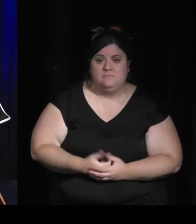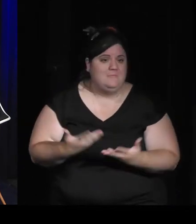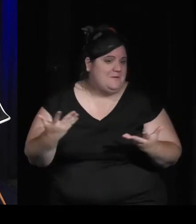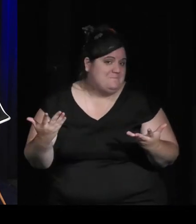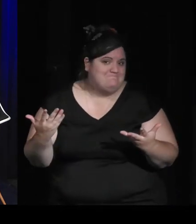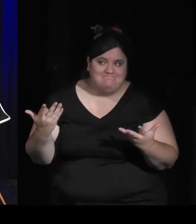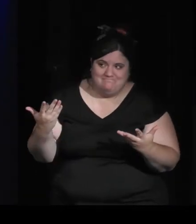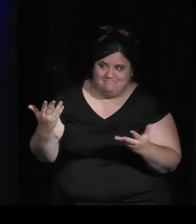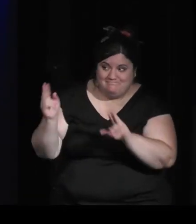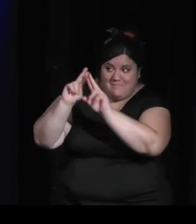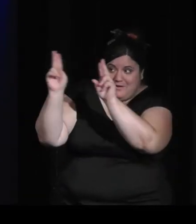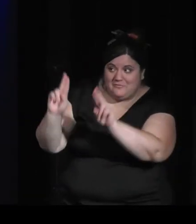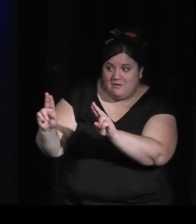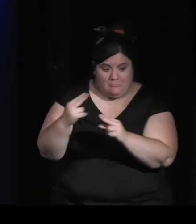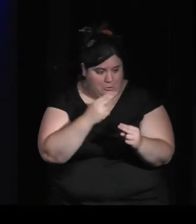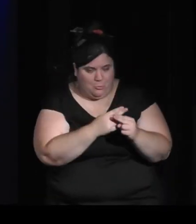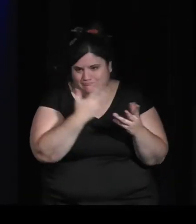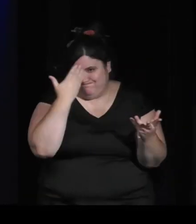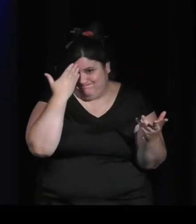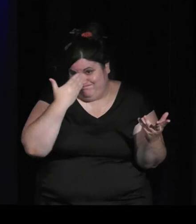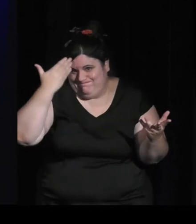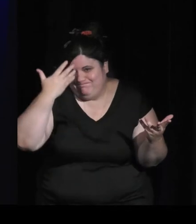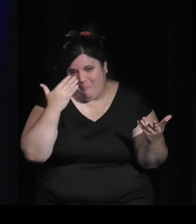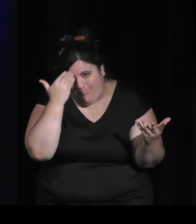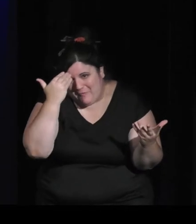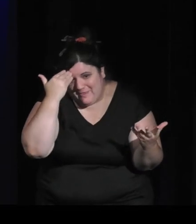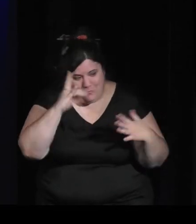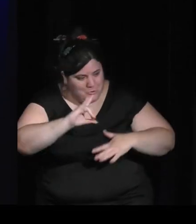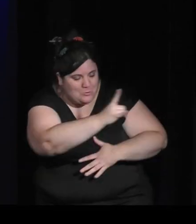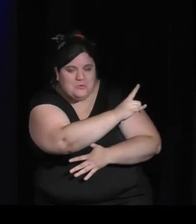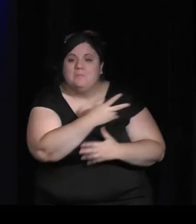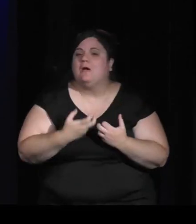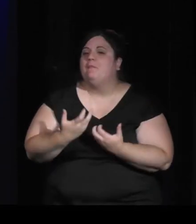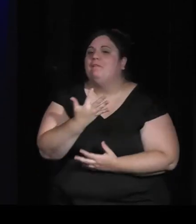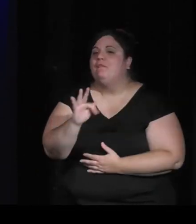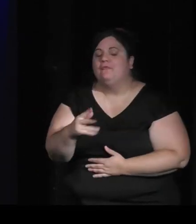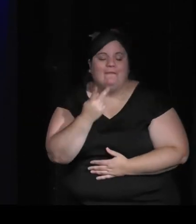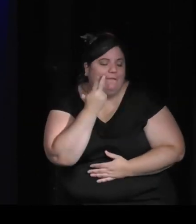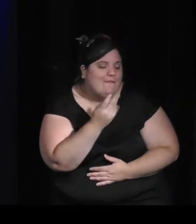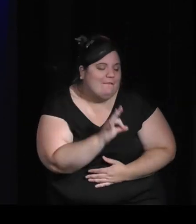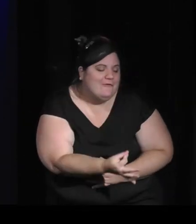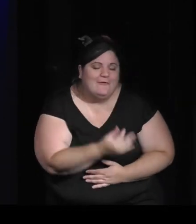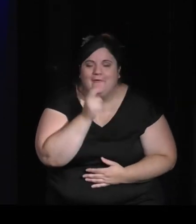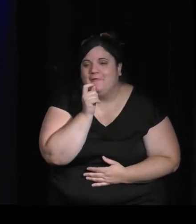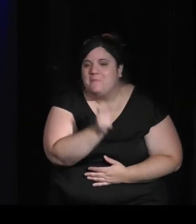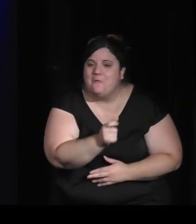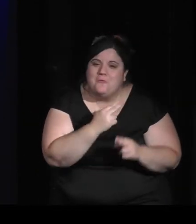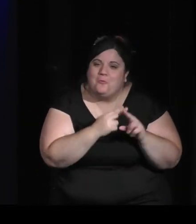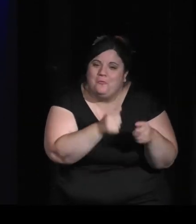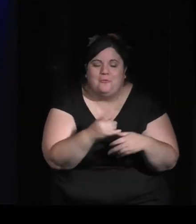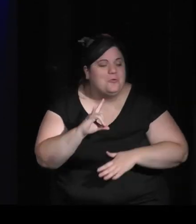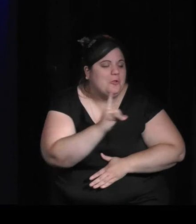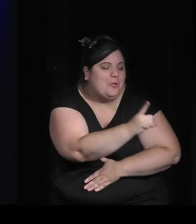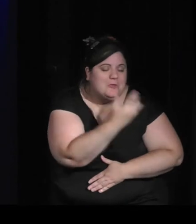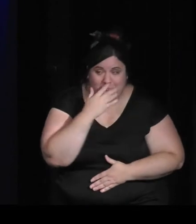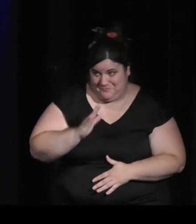très reconnu. Et très étrangement, en France, on rigole quand on voit Dordogne. Mais enfin, on oublie qu'on n